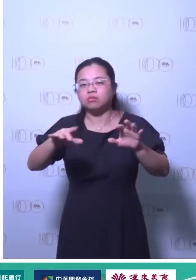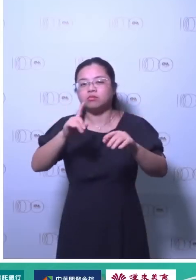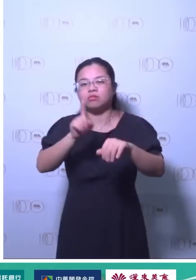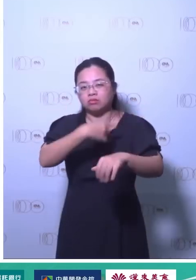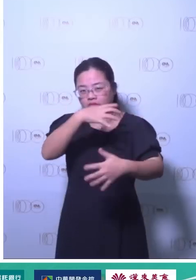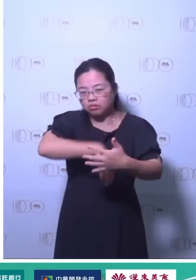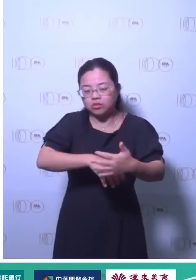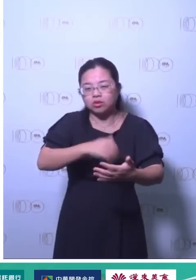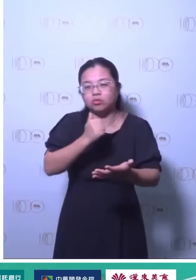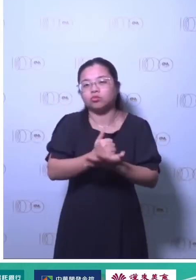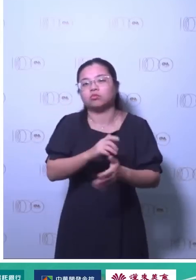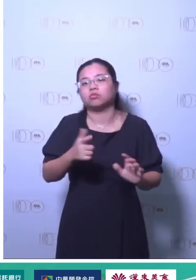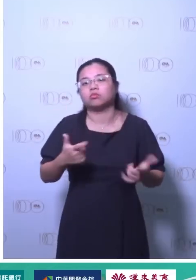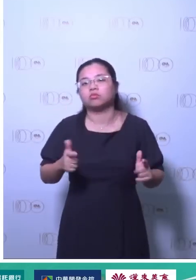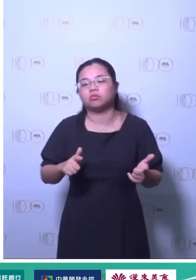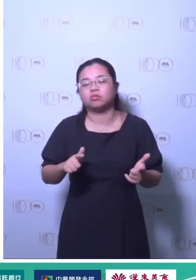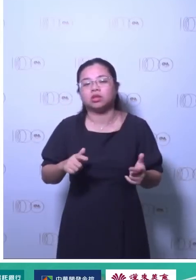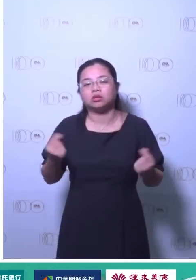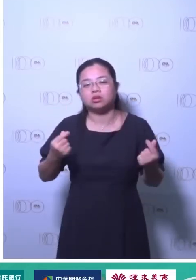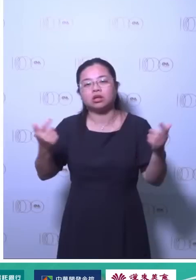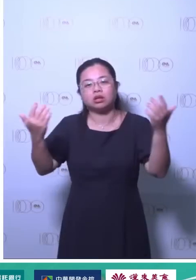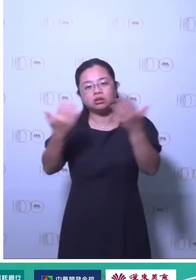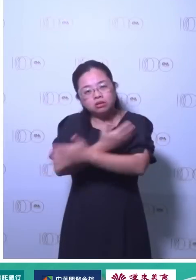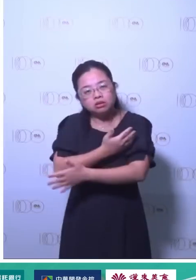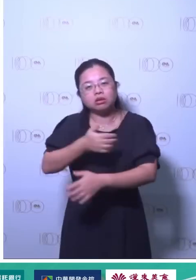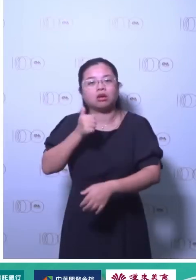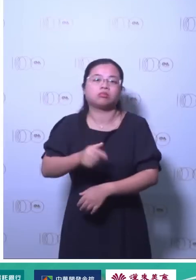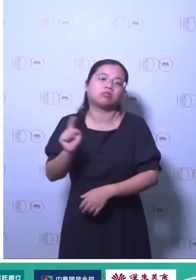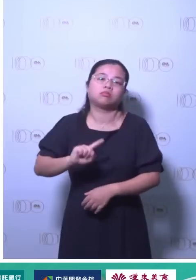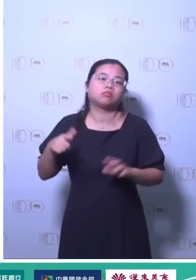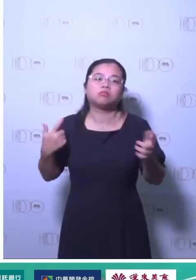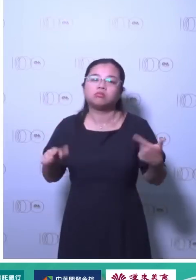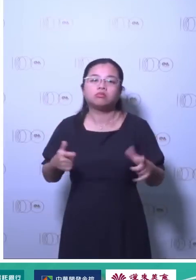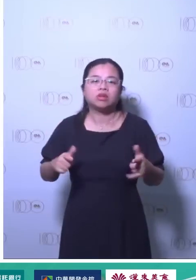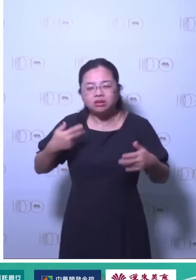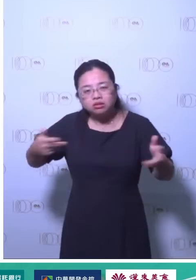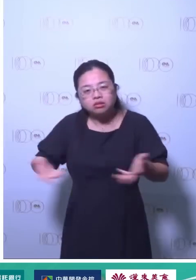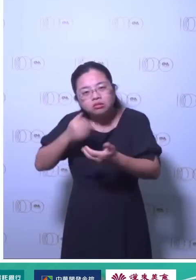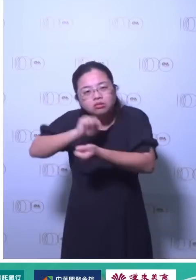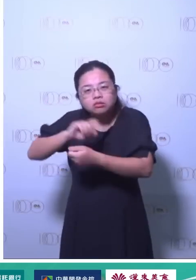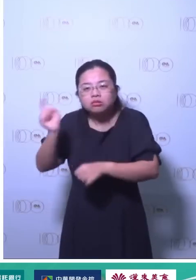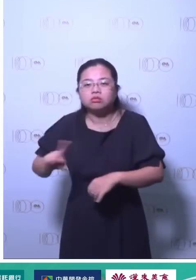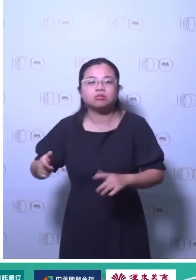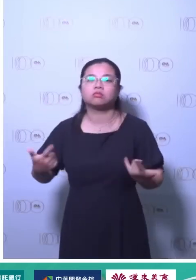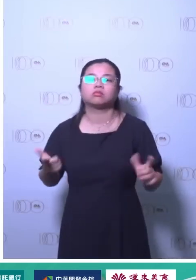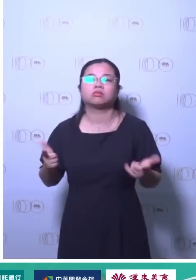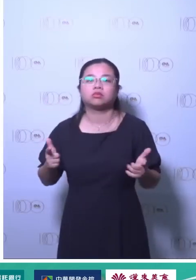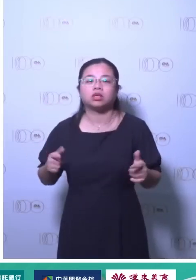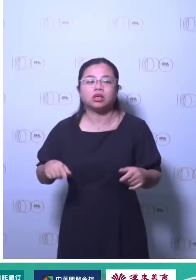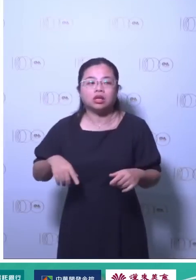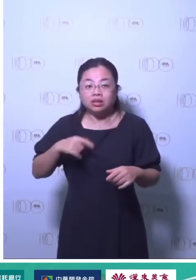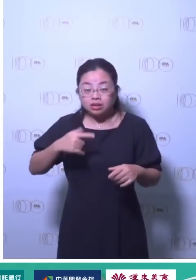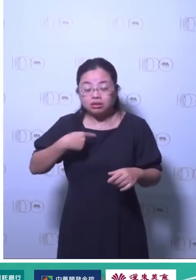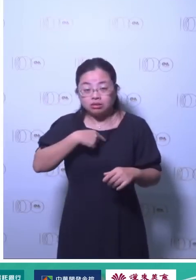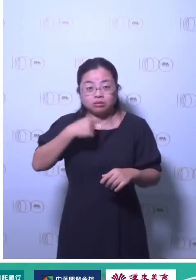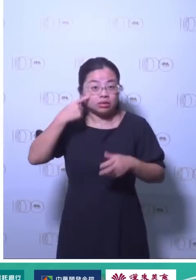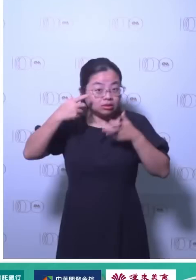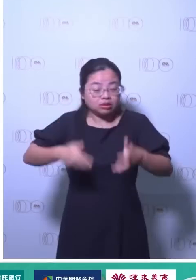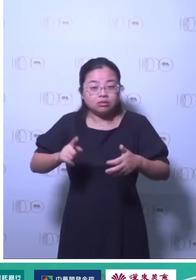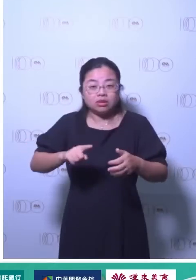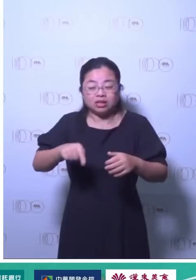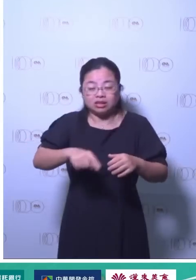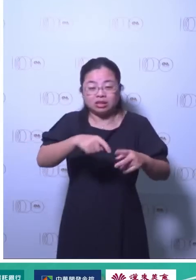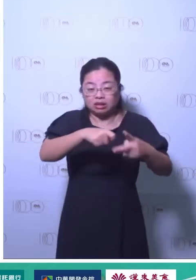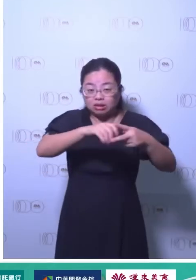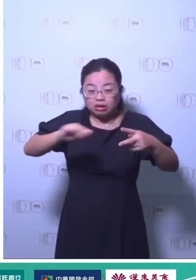地方告一段落其实不管是碳交易还是任何的低碳转型的工具其实我们在强调的过程都不是要告诉大家